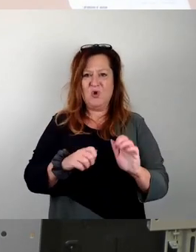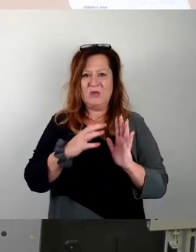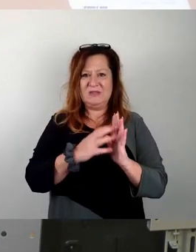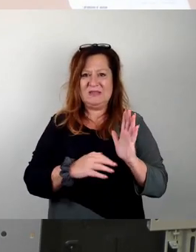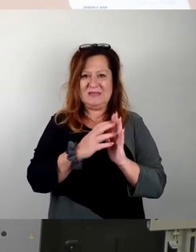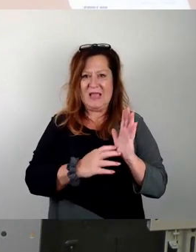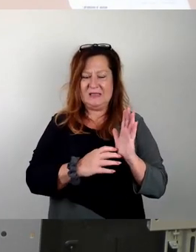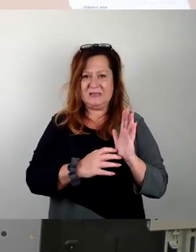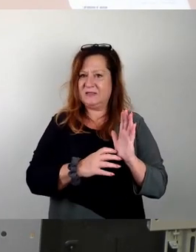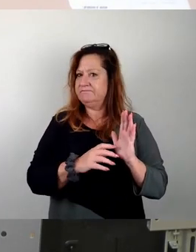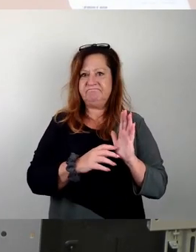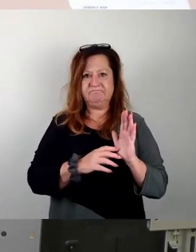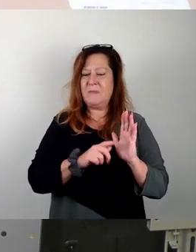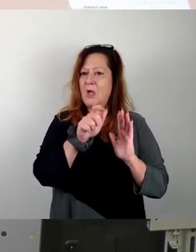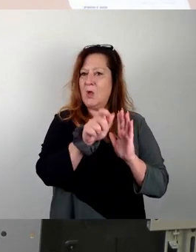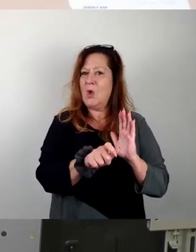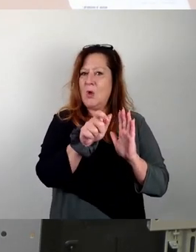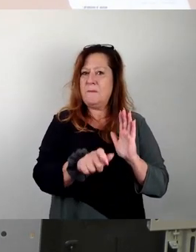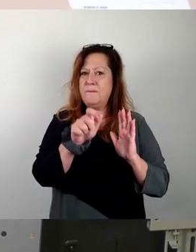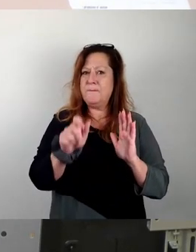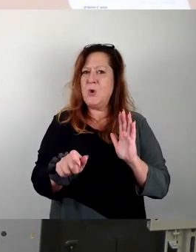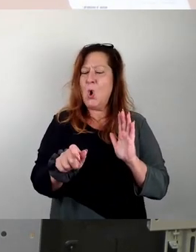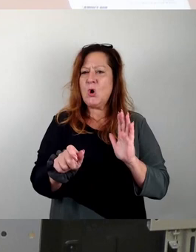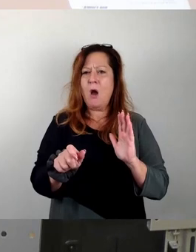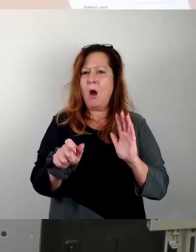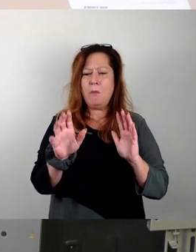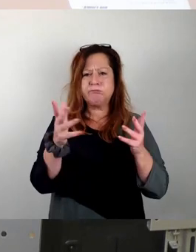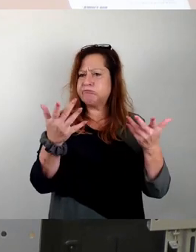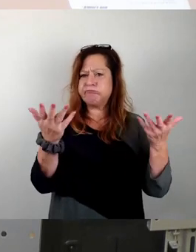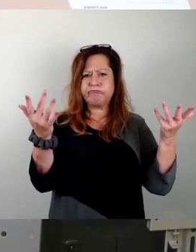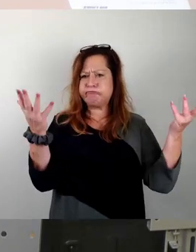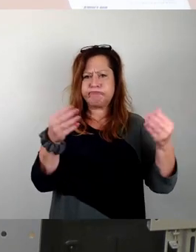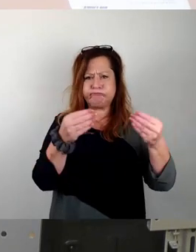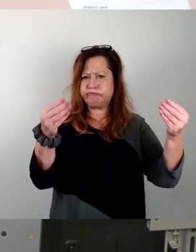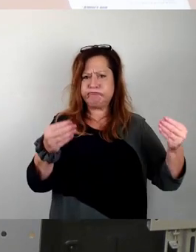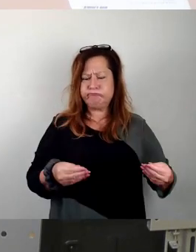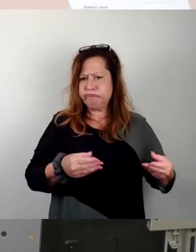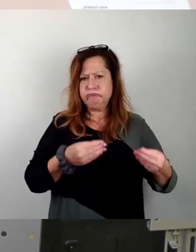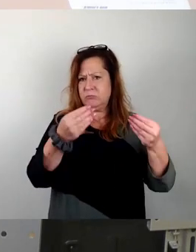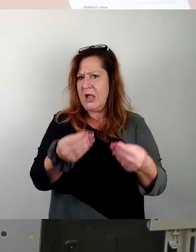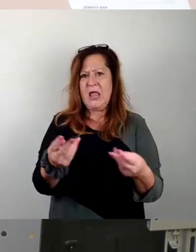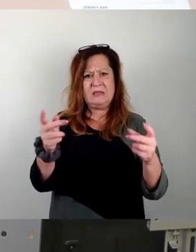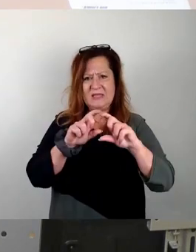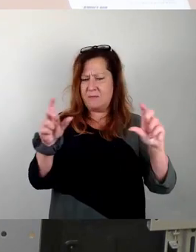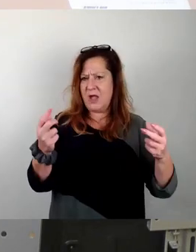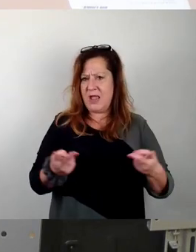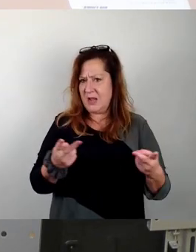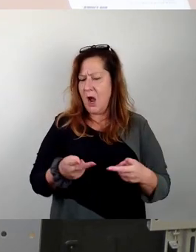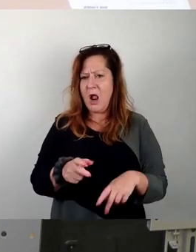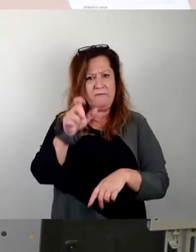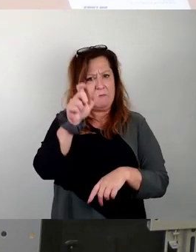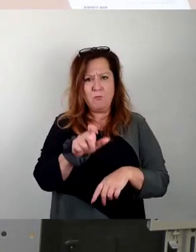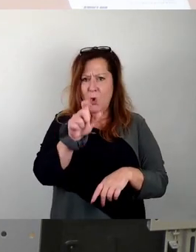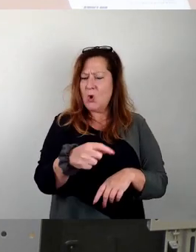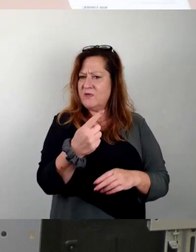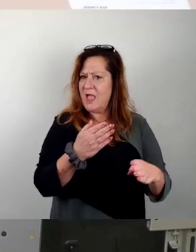irgendwas bei uns eingereicht wurde, egal welches Thema erstmal, was die Bürger stört. Und der Petent hat